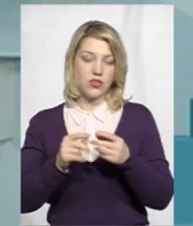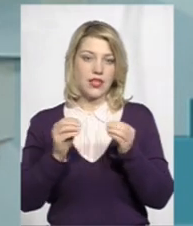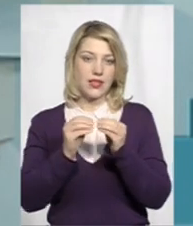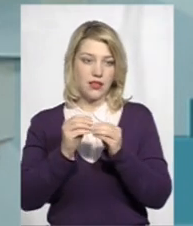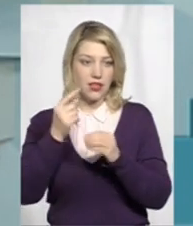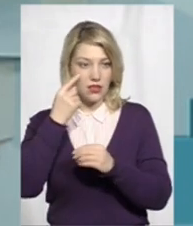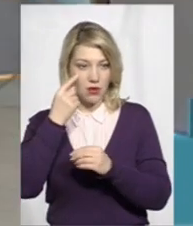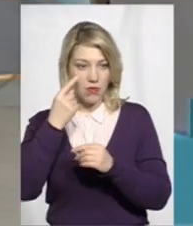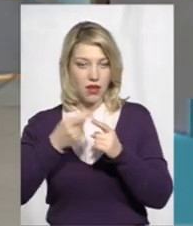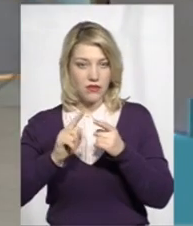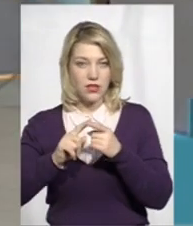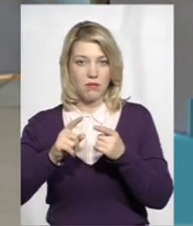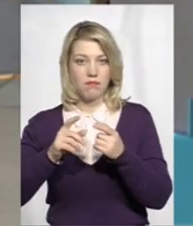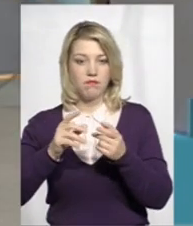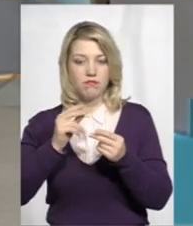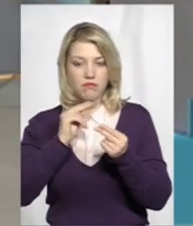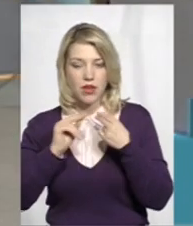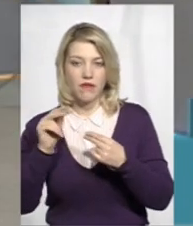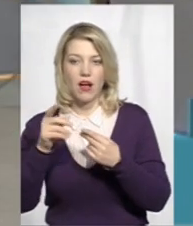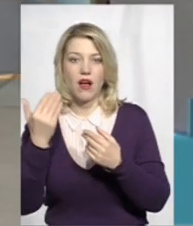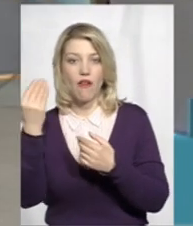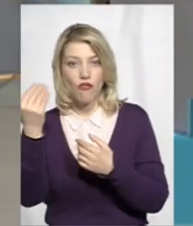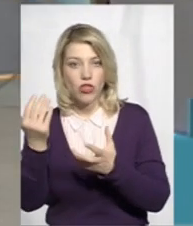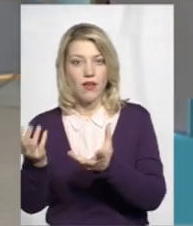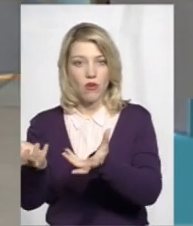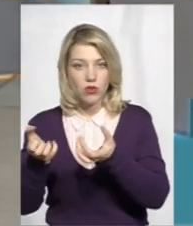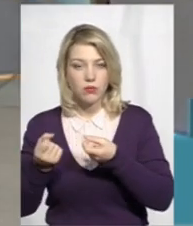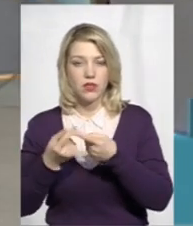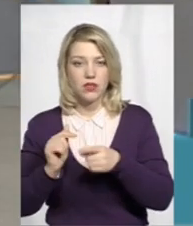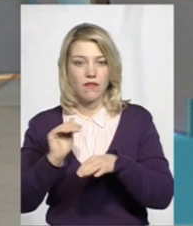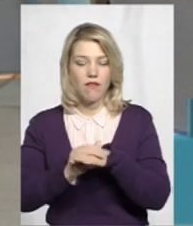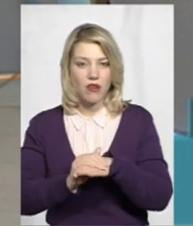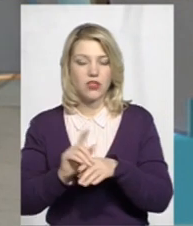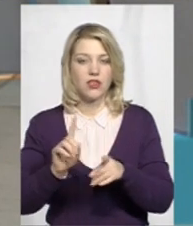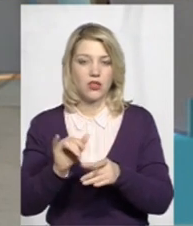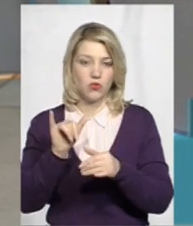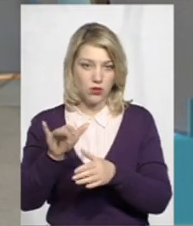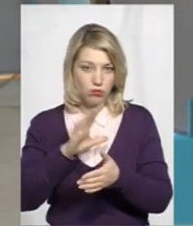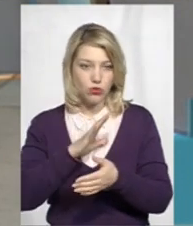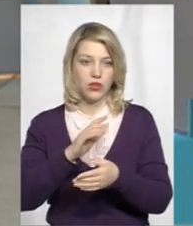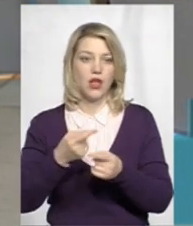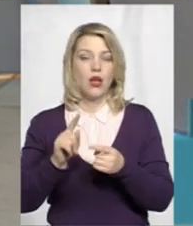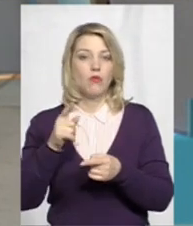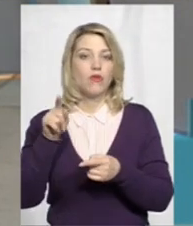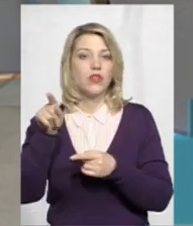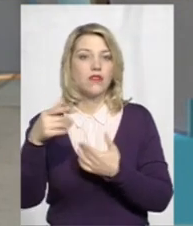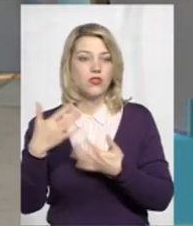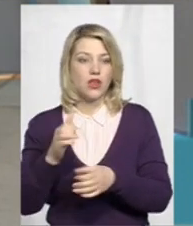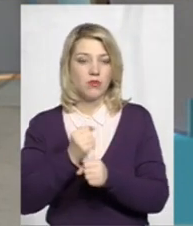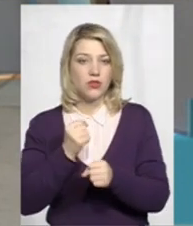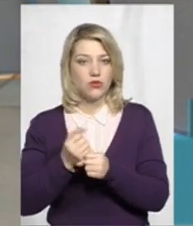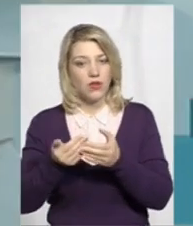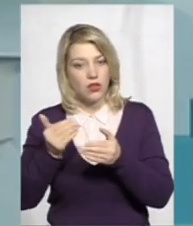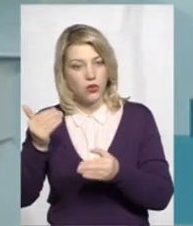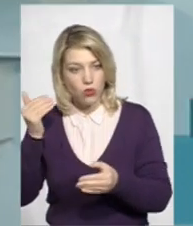балів переваги вони отримали на тих факторах, які були в них сталими, так, як вони функціонували і до